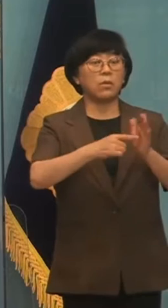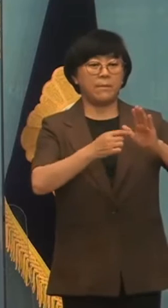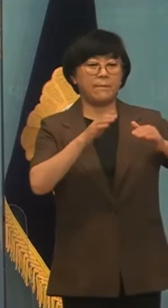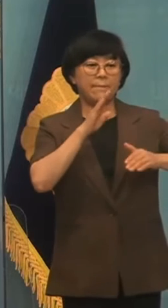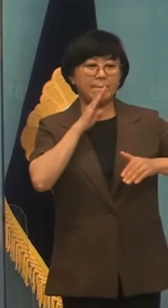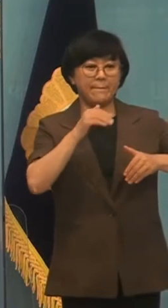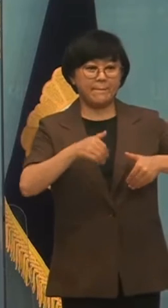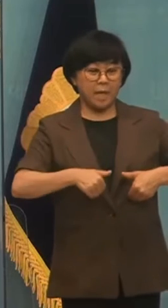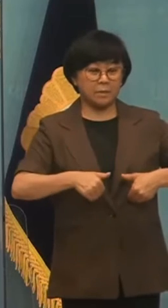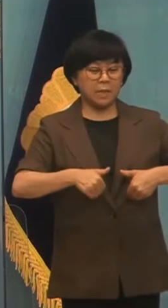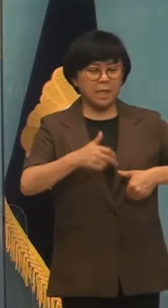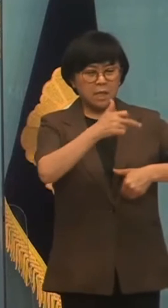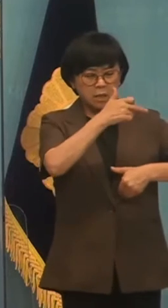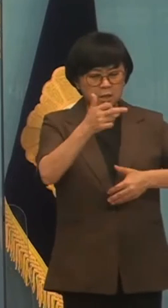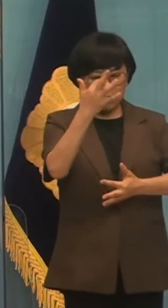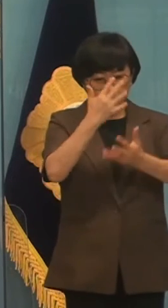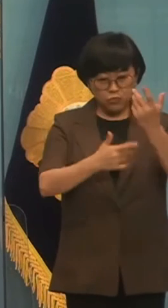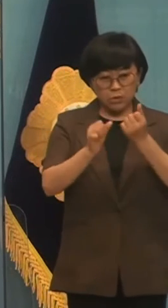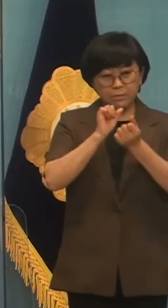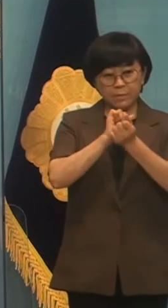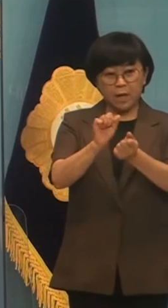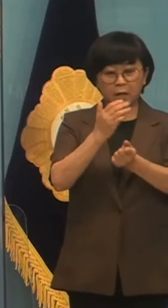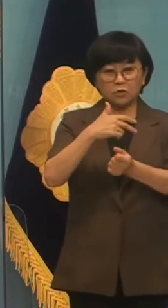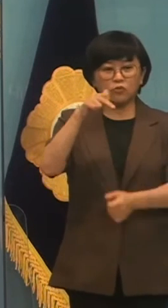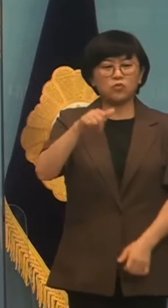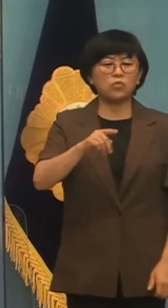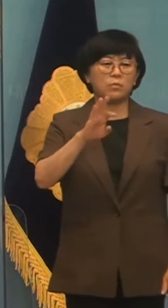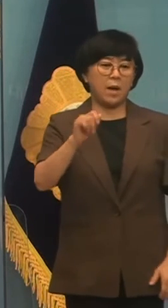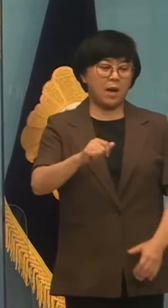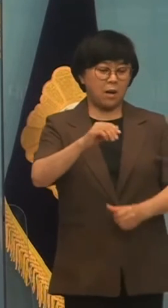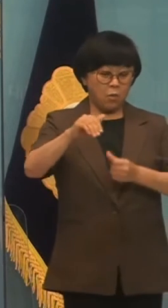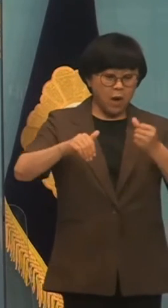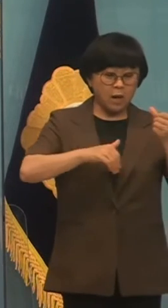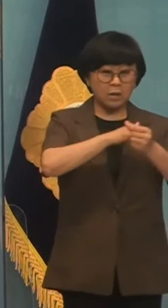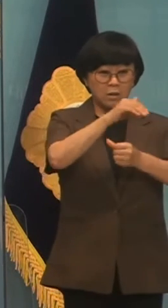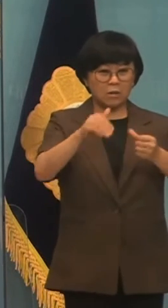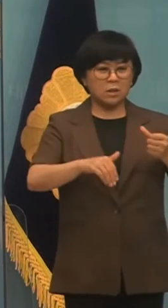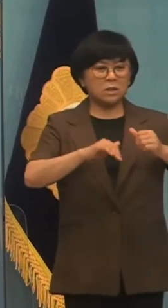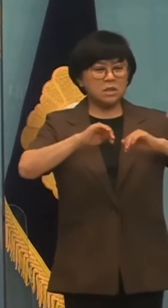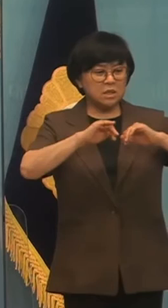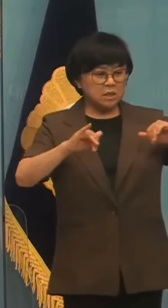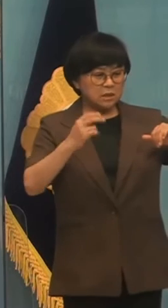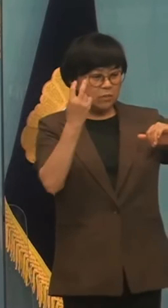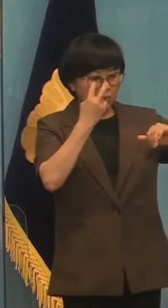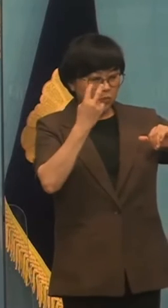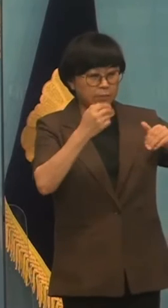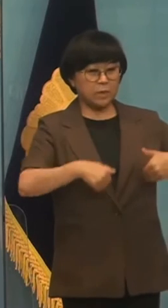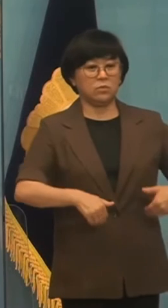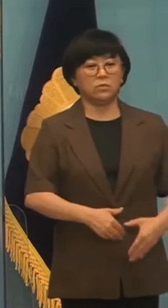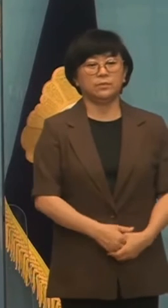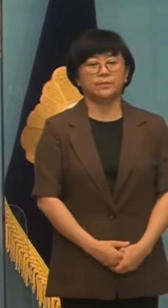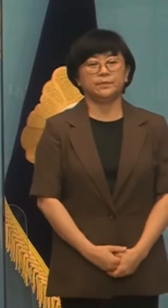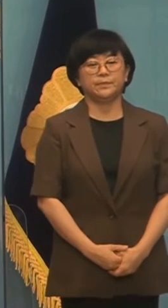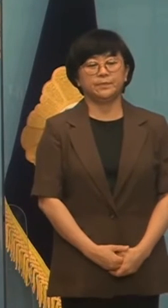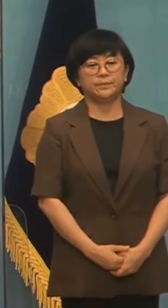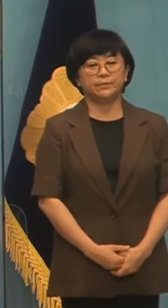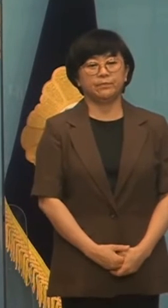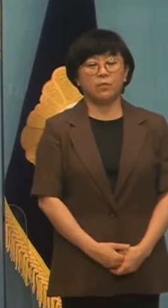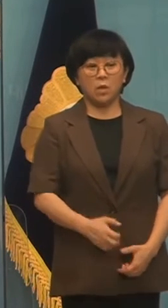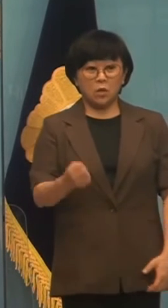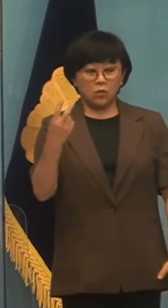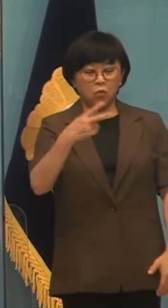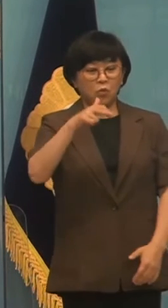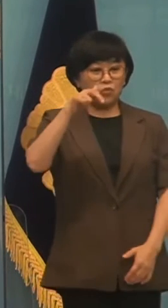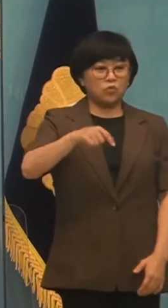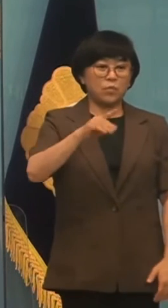하지만 대형 청소로 이어질 수 있었던 쿠팡의 노동환경은 별도로 점검되어야 합니다. 한편